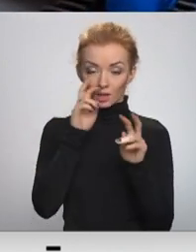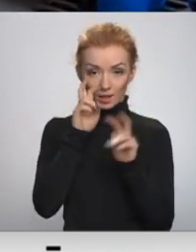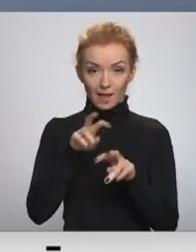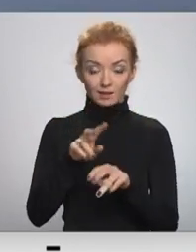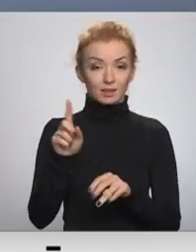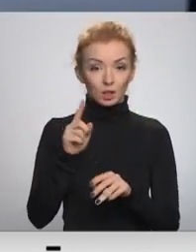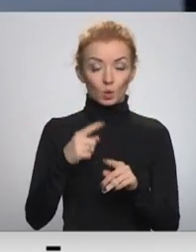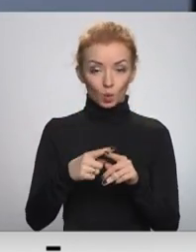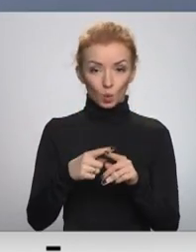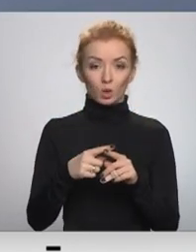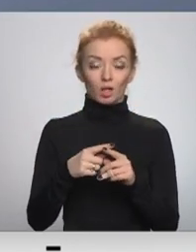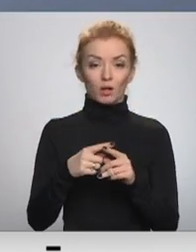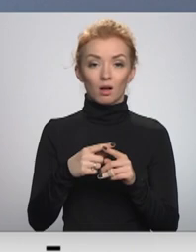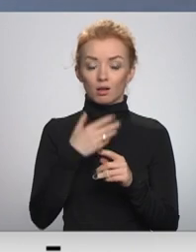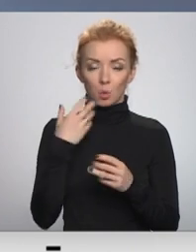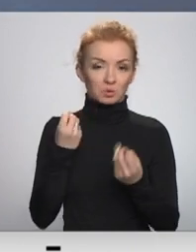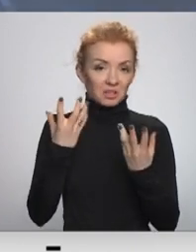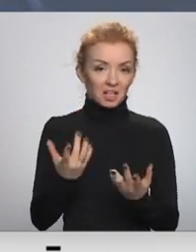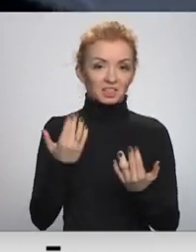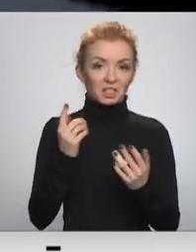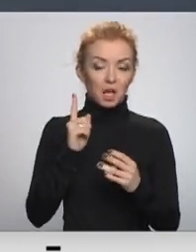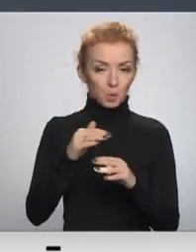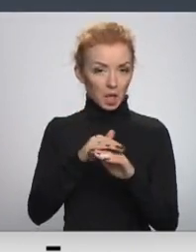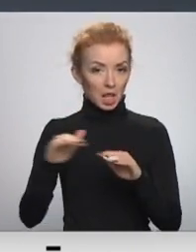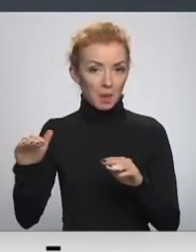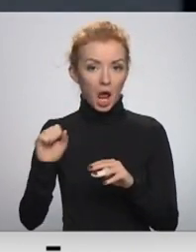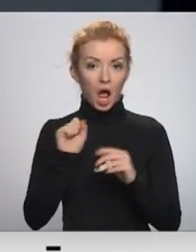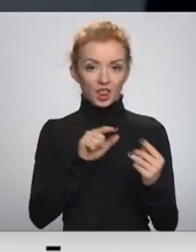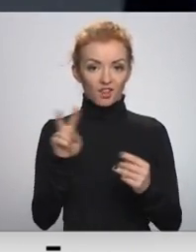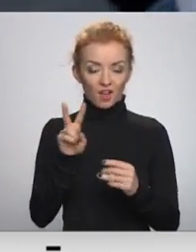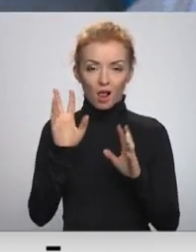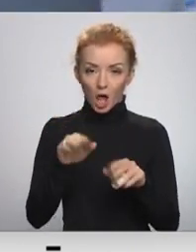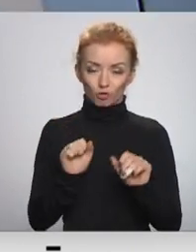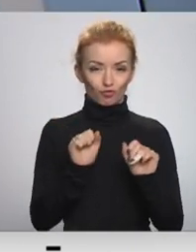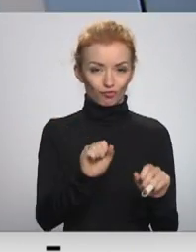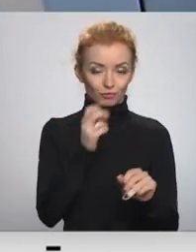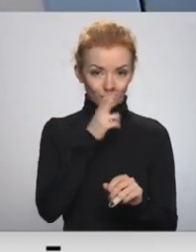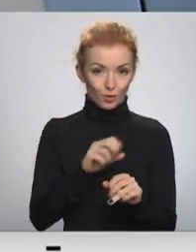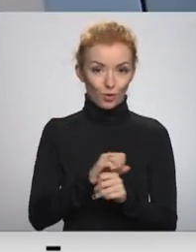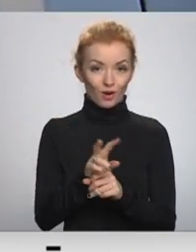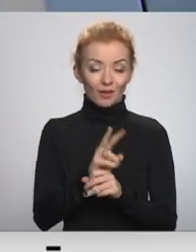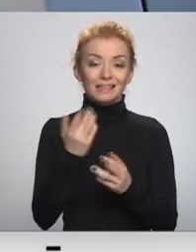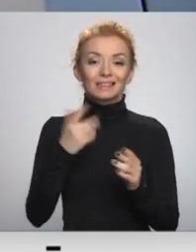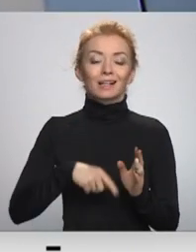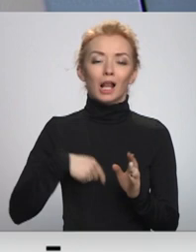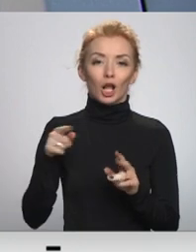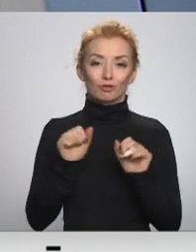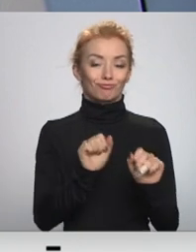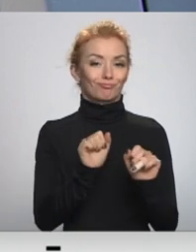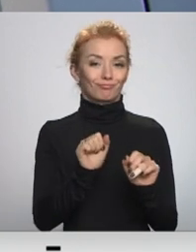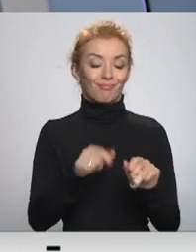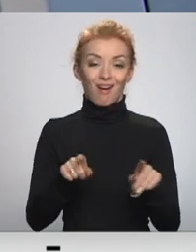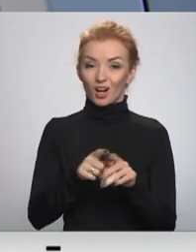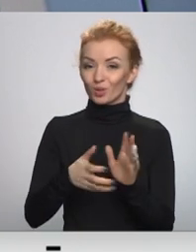komerciālie un zinātniskie. Un nav zinājums, cik daudz jābūt antivielām, lai pasargātu no Covid-19 un cik ilgi tās darbosies. Tāpat